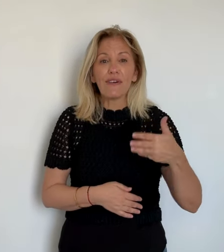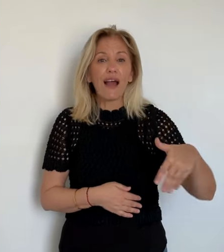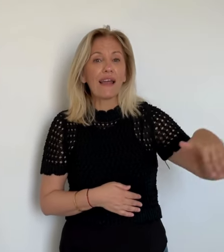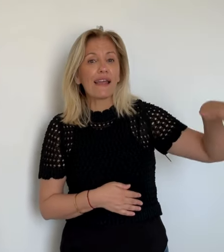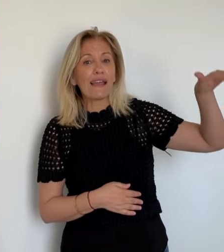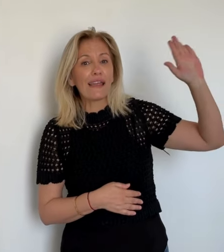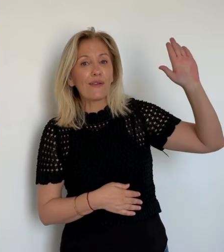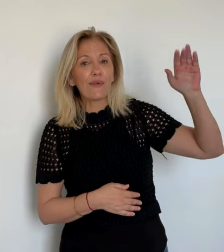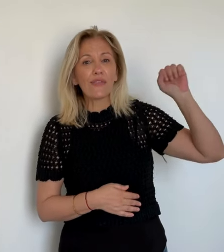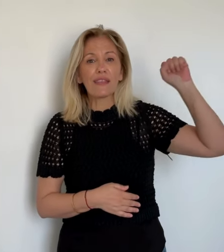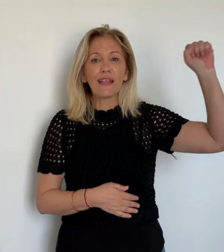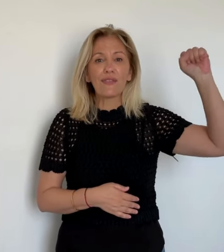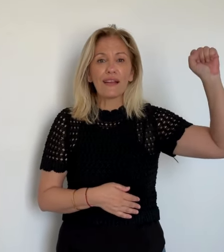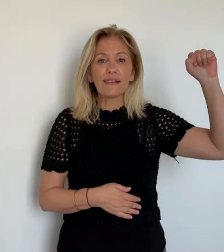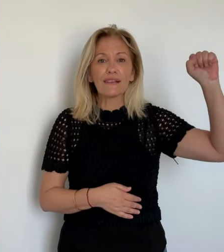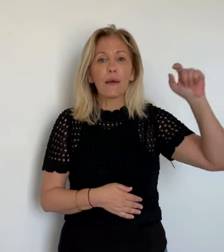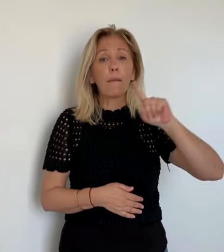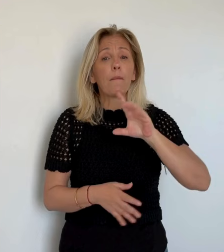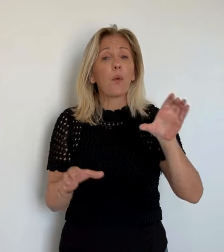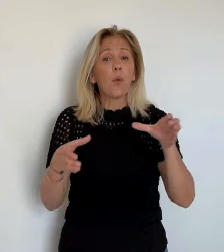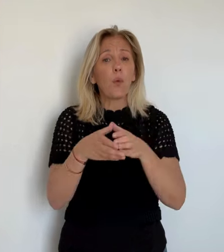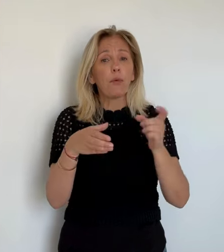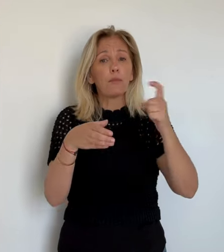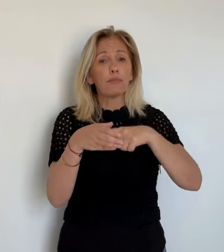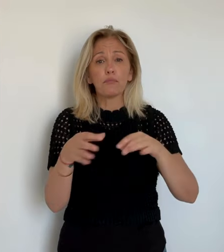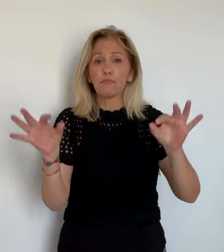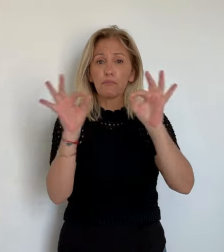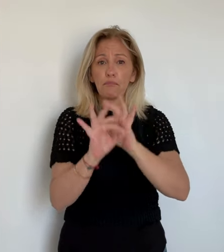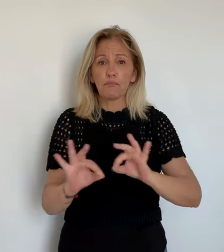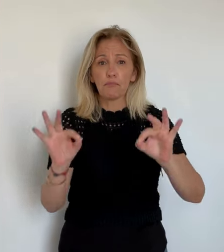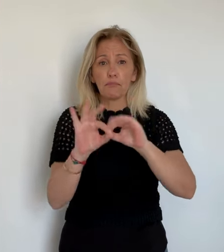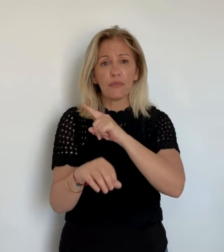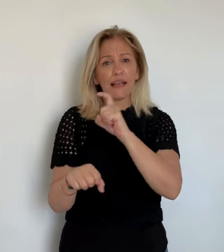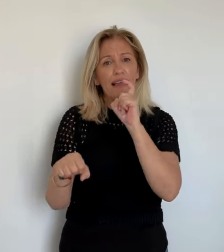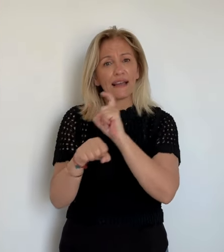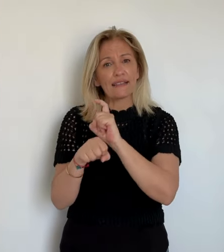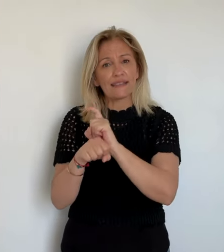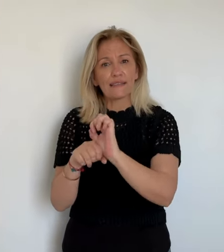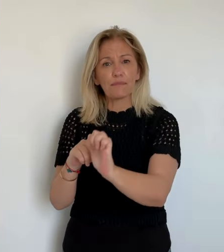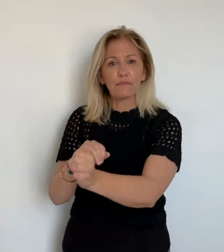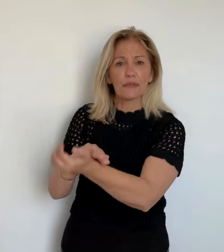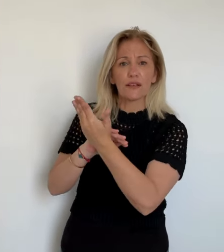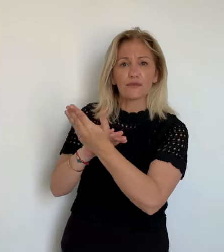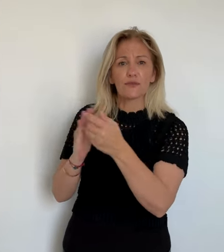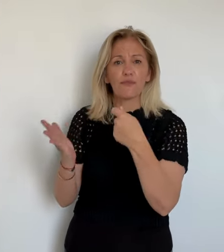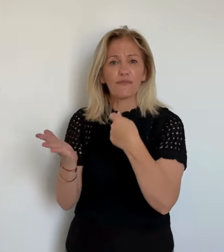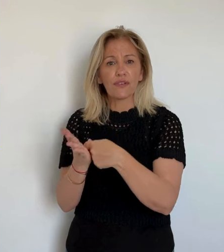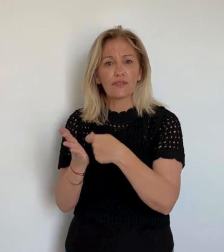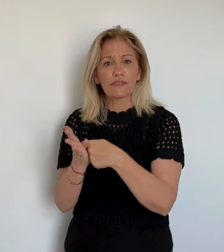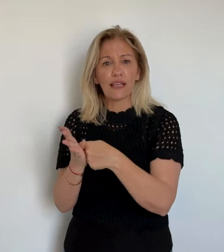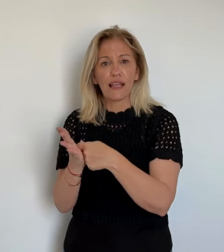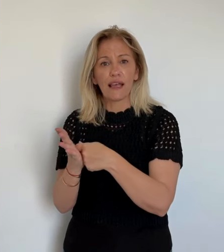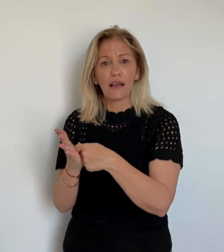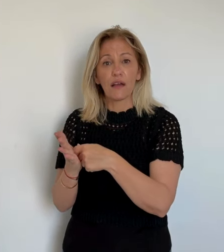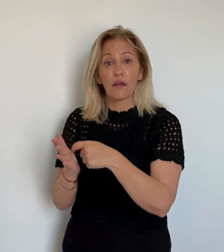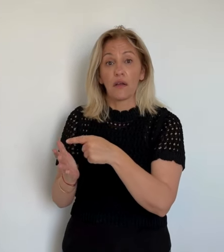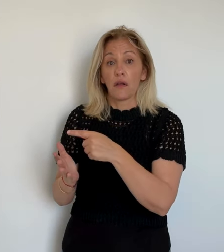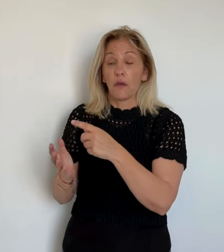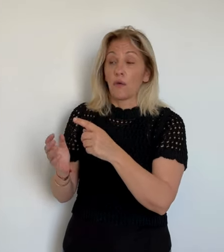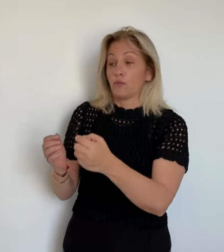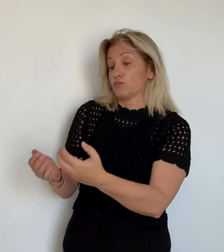de présentation et de communication, il reste le réalisé. Une absence de choix clairement assumée,